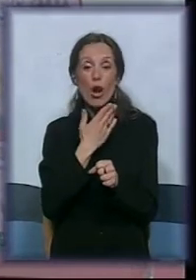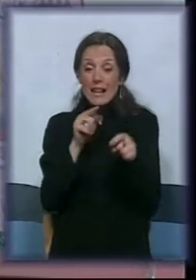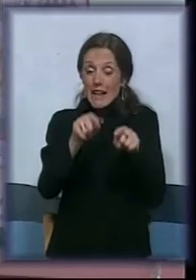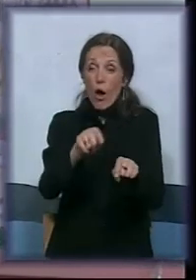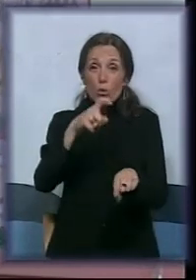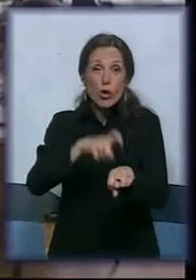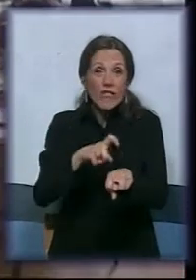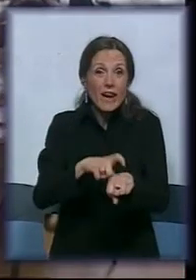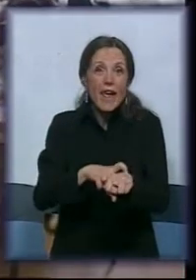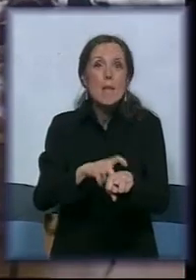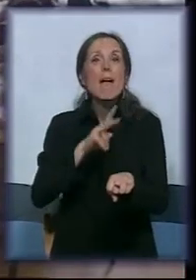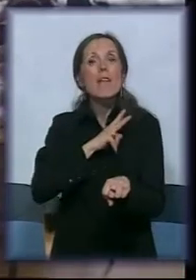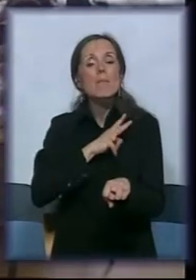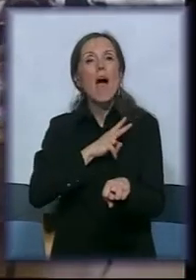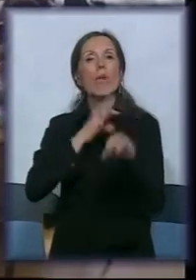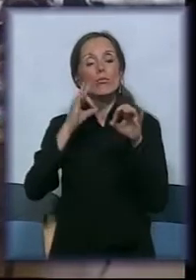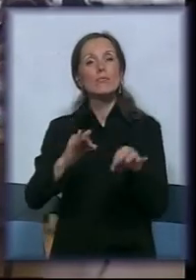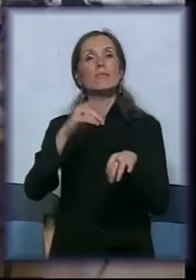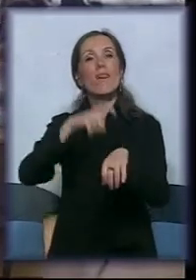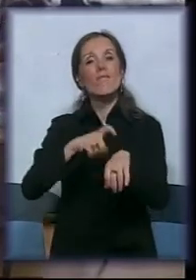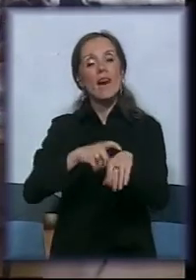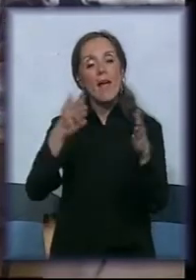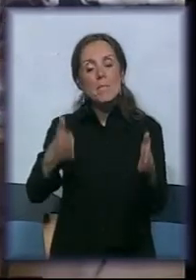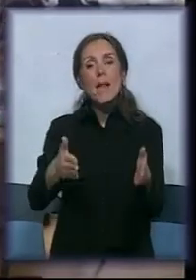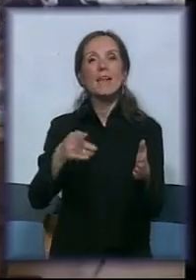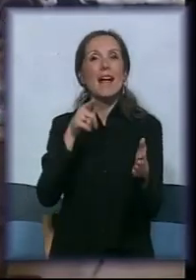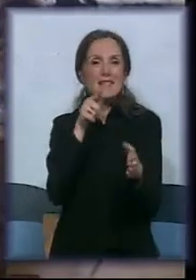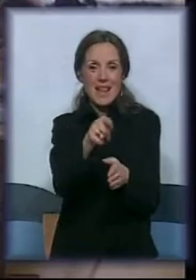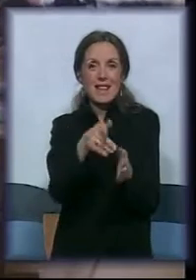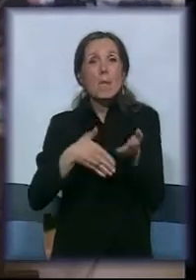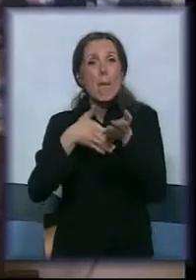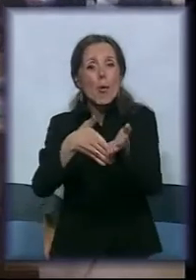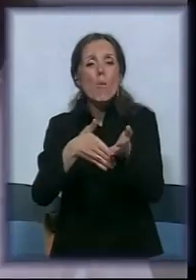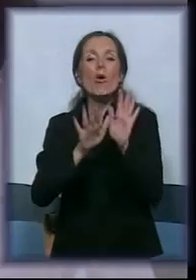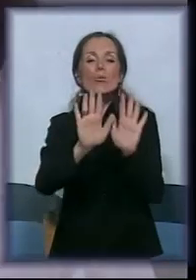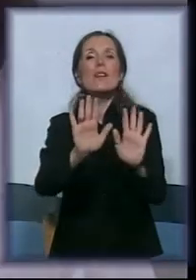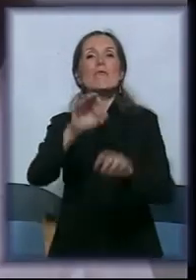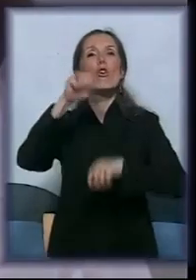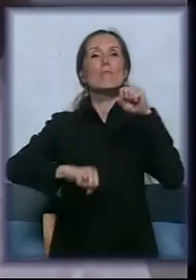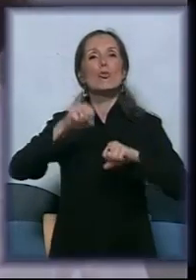imaju odvojeno vreme i da se njima pomogne, da te svoje sposobnosti razviju.